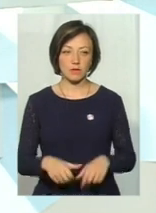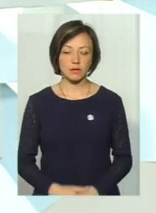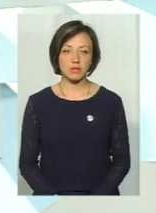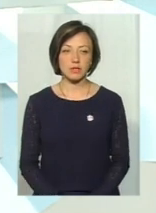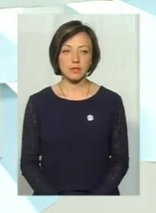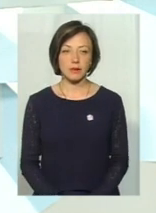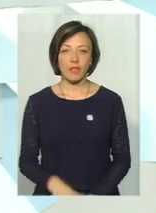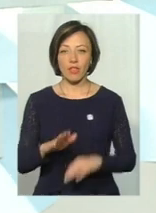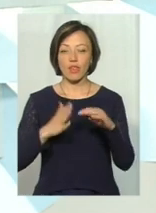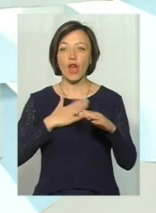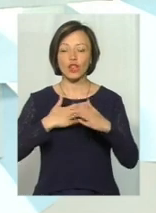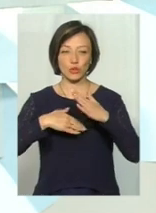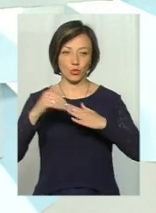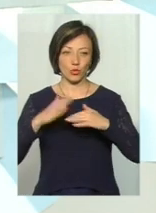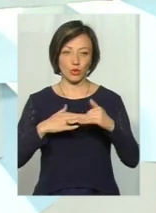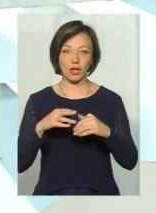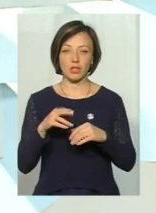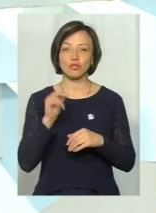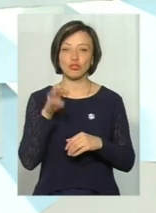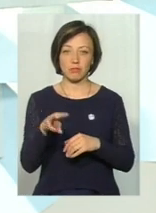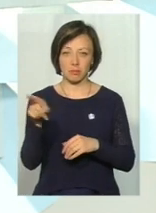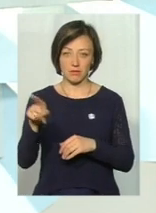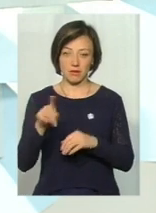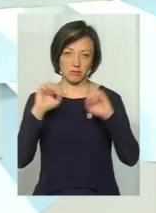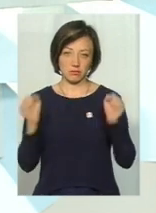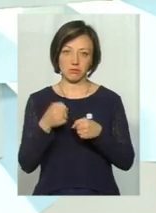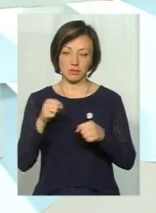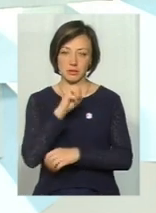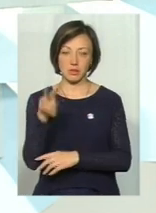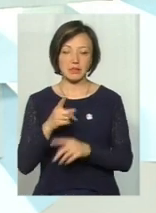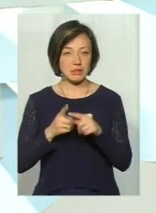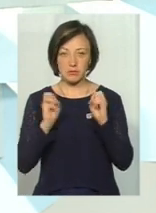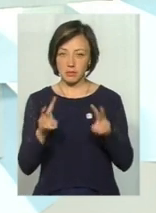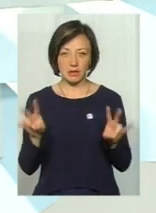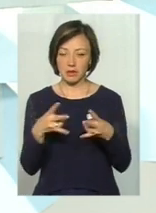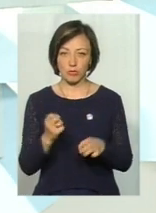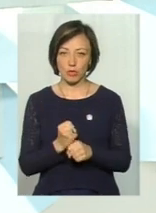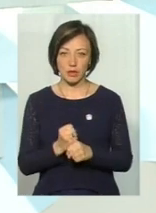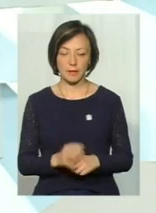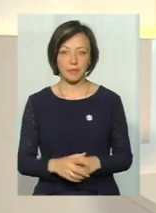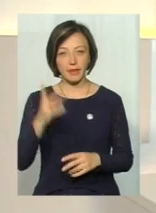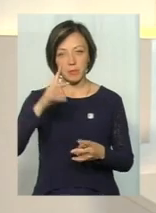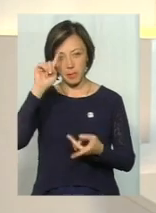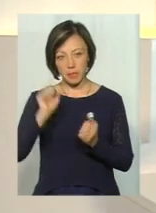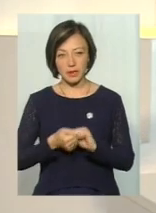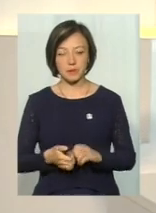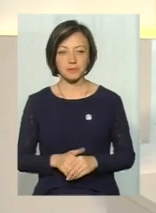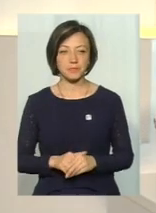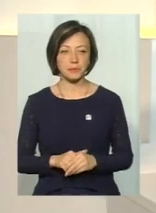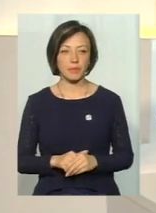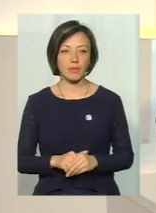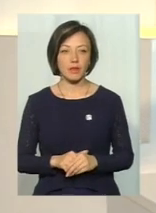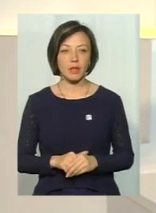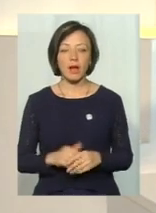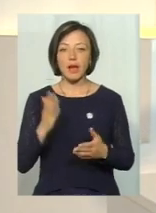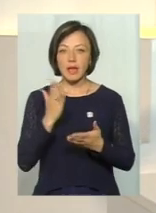руки нашої. Тому це є небезпечним, і цього все треба пам'ятати. А от є